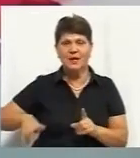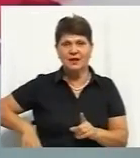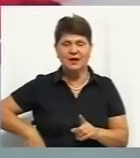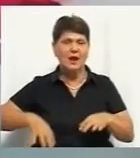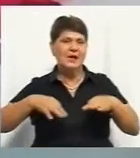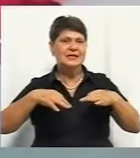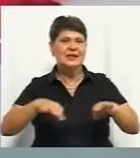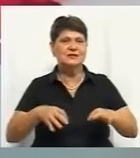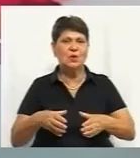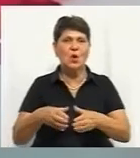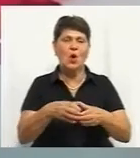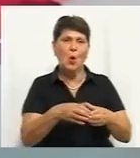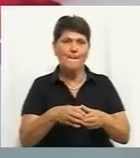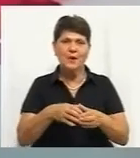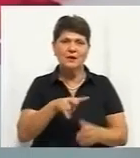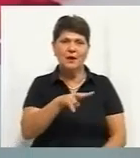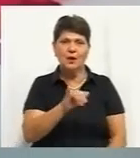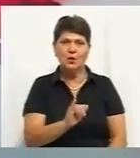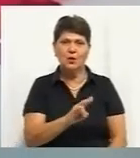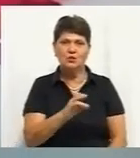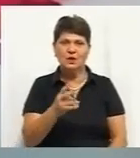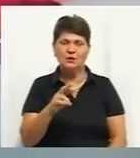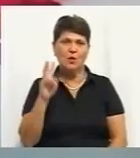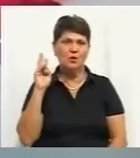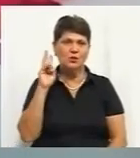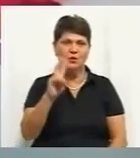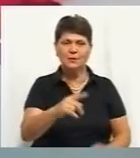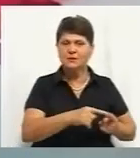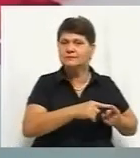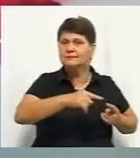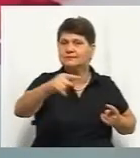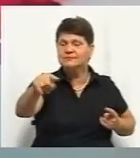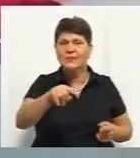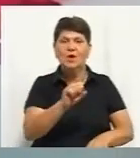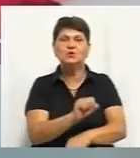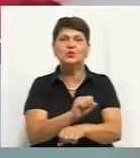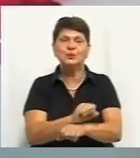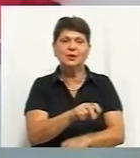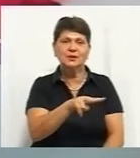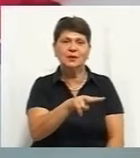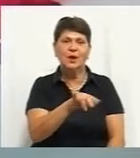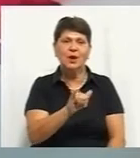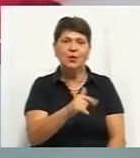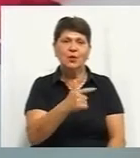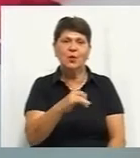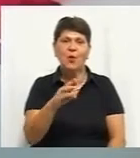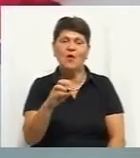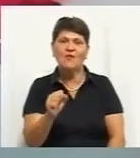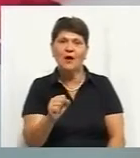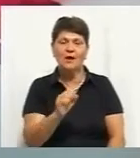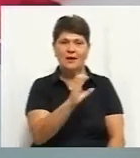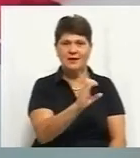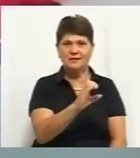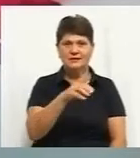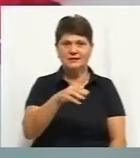транспортної компанії Михайла Луценка, тролейбусну лінію продовжують від зупинки Лугової до СТО «Вінничона Авто», що на